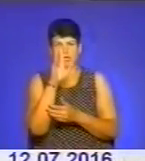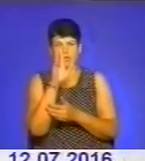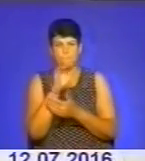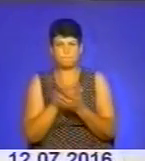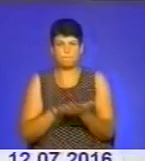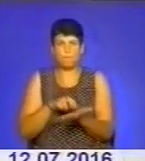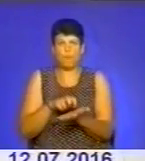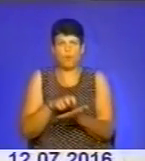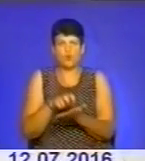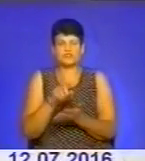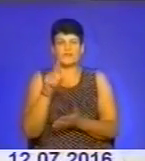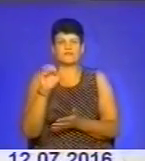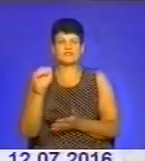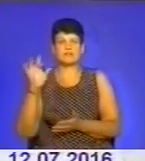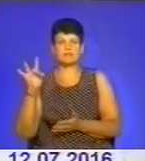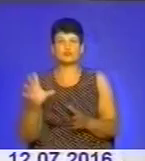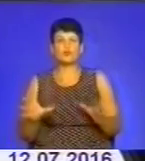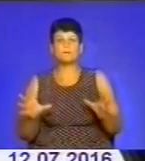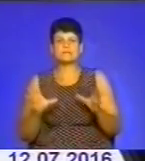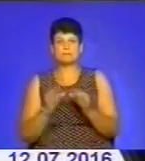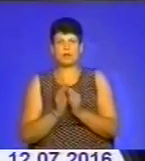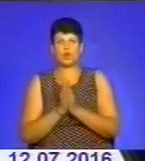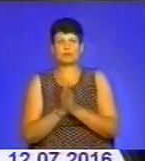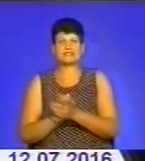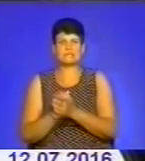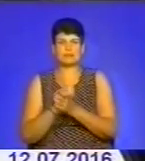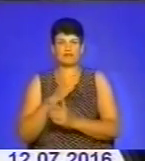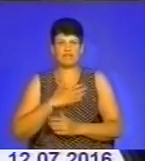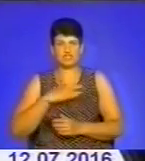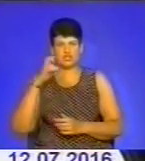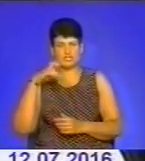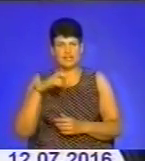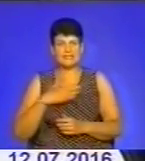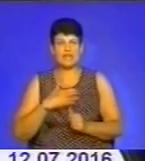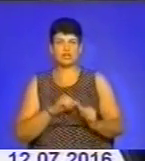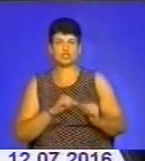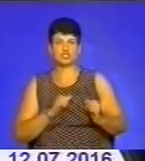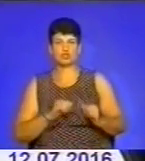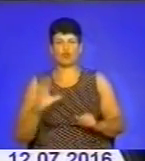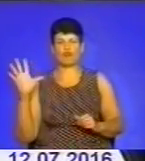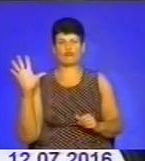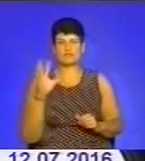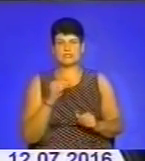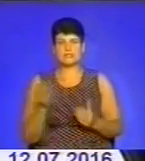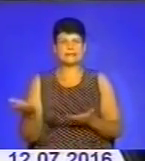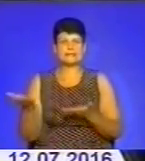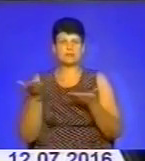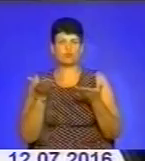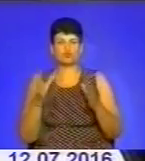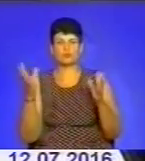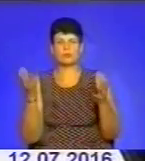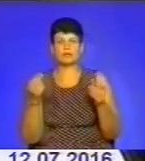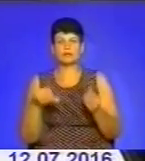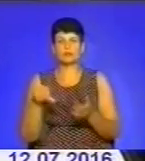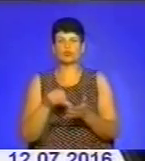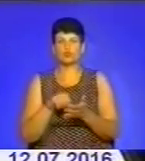спільно молитися за мир в нашій державі. Я щиро всіх запрошую взяти участь у